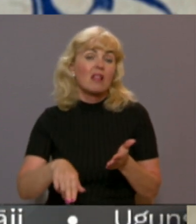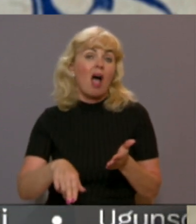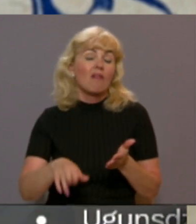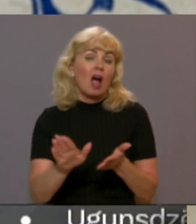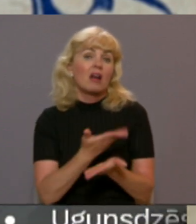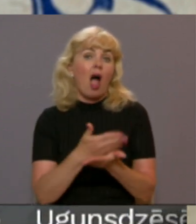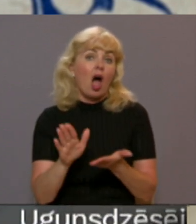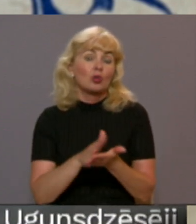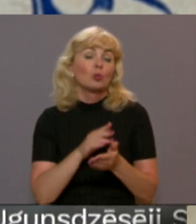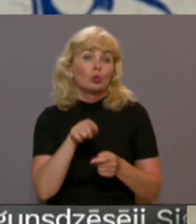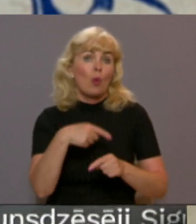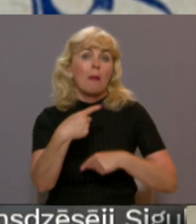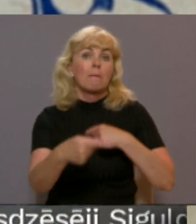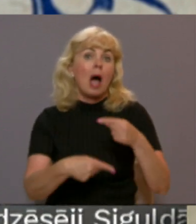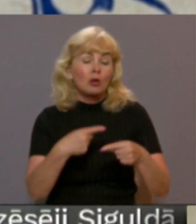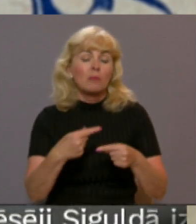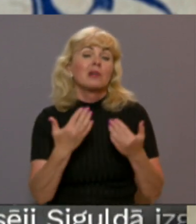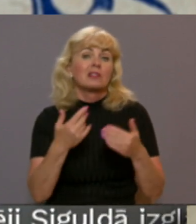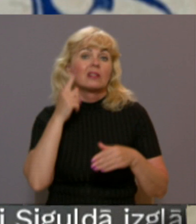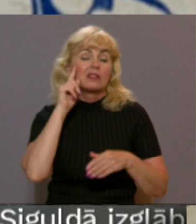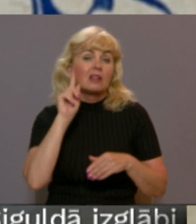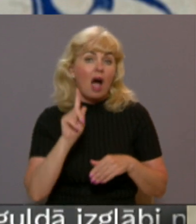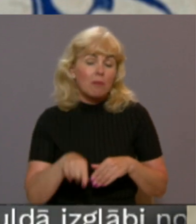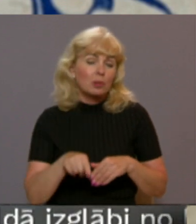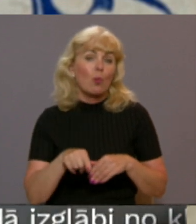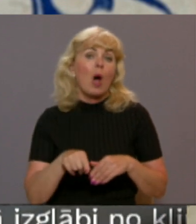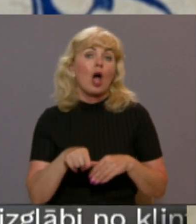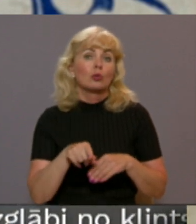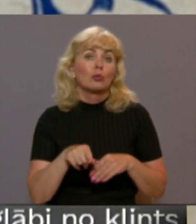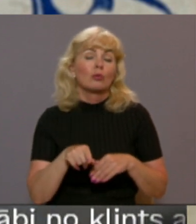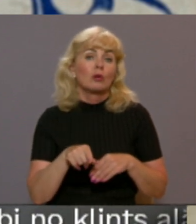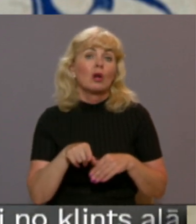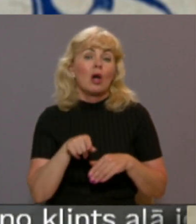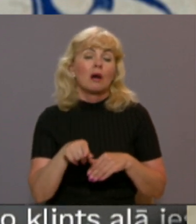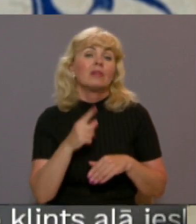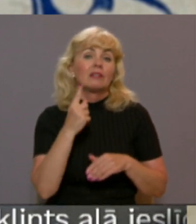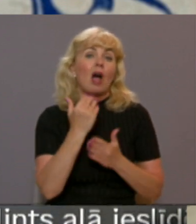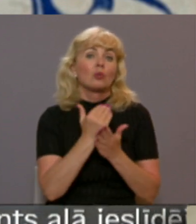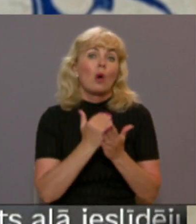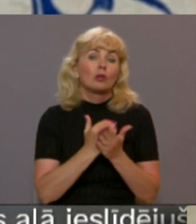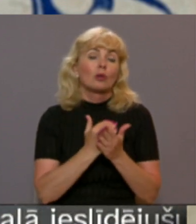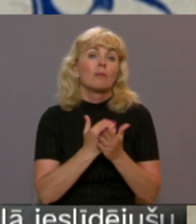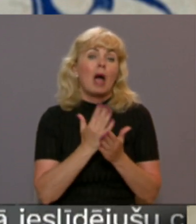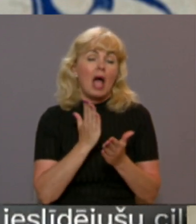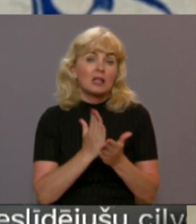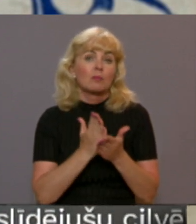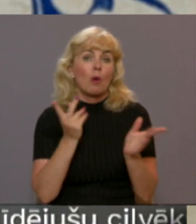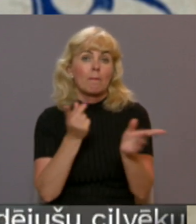montojumu un, cik mēs saprūtam, pīsasacījis ar tādu noteikumu, ka es ir paziņojis